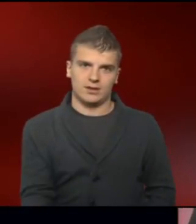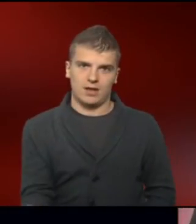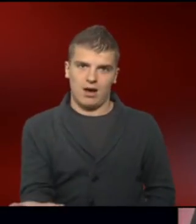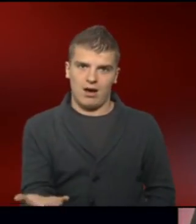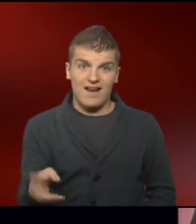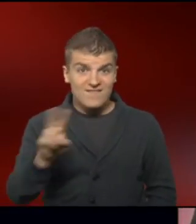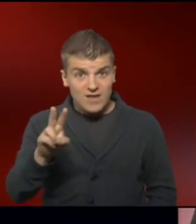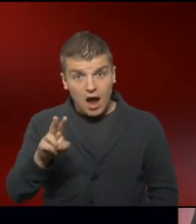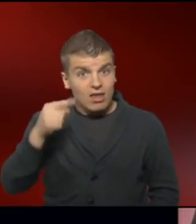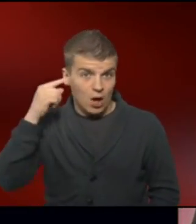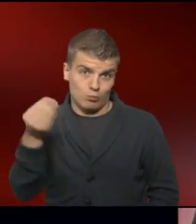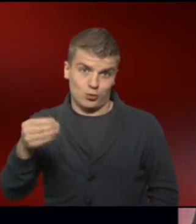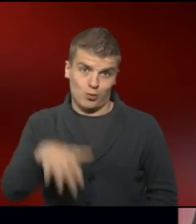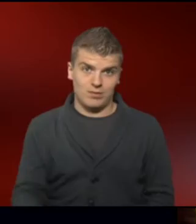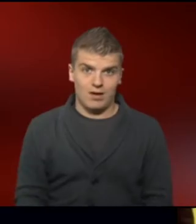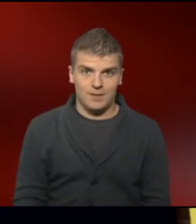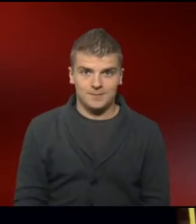Menschen mit Down-Syndrom.